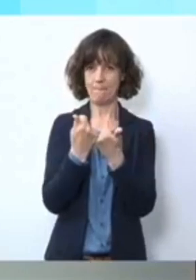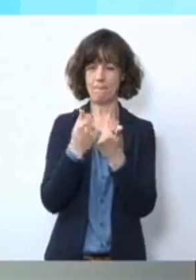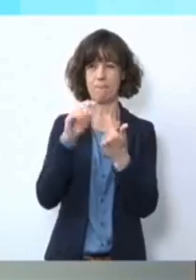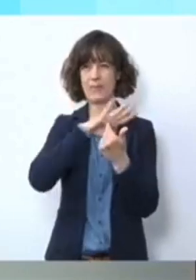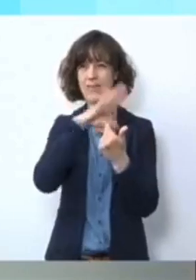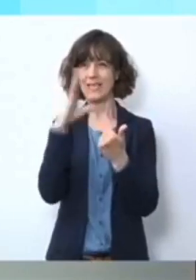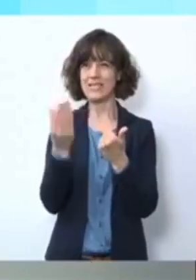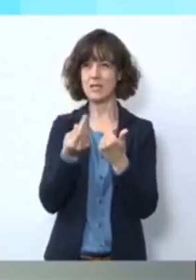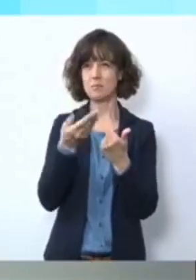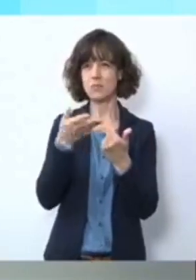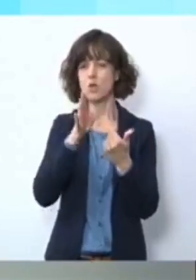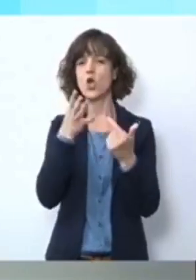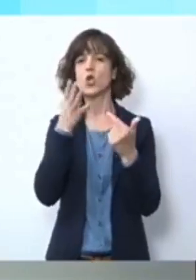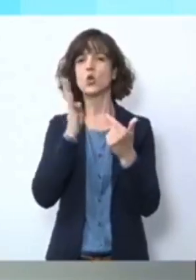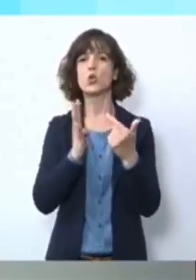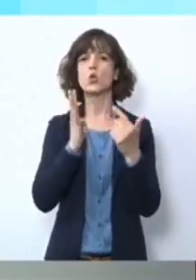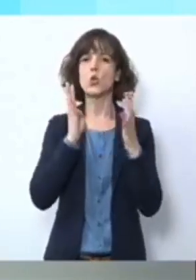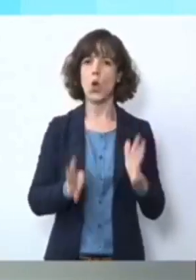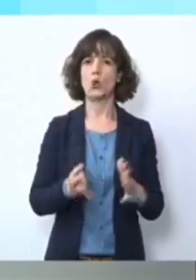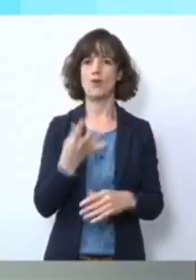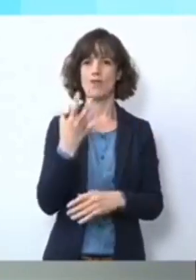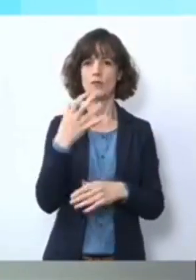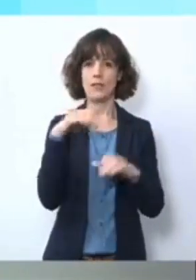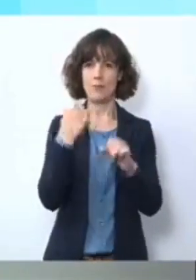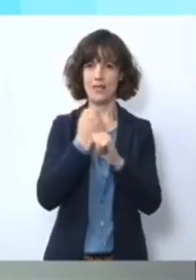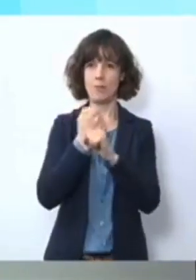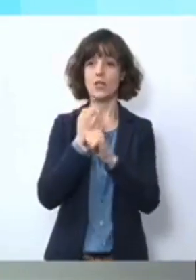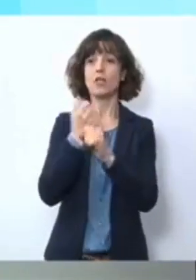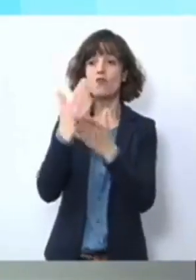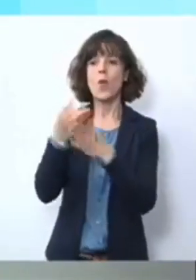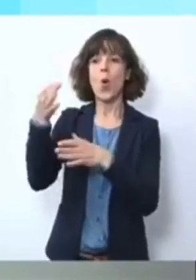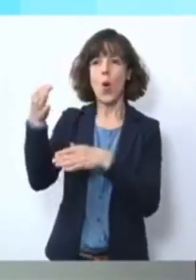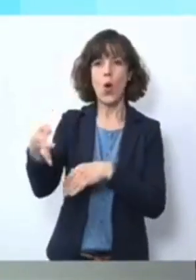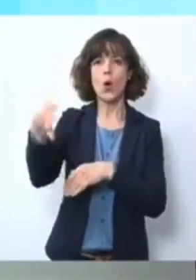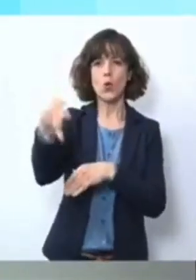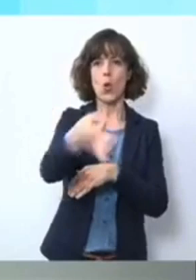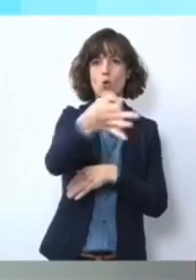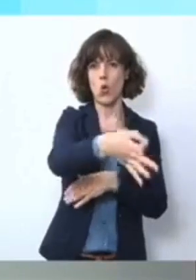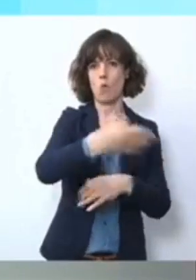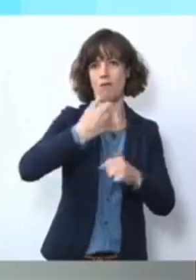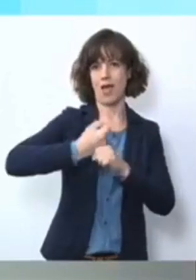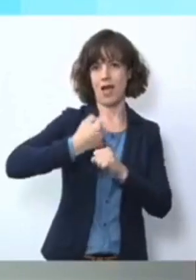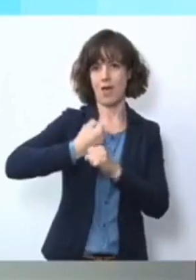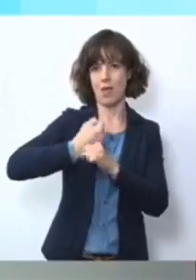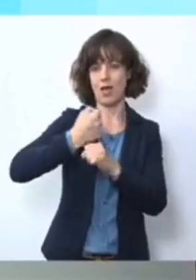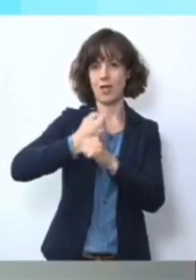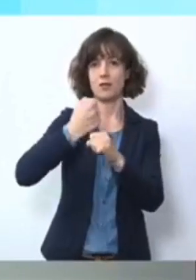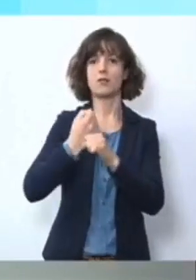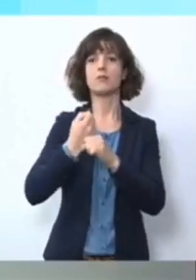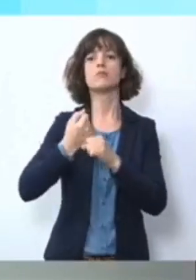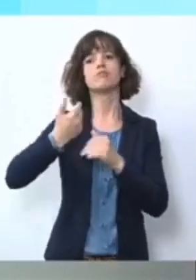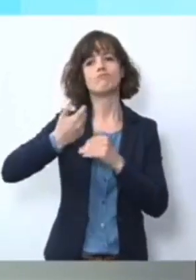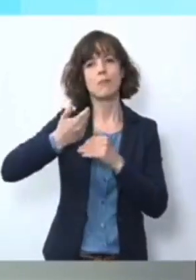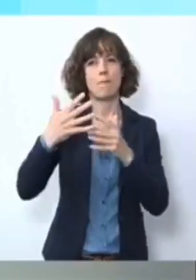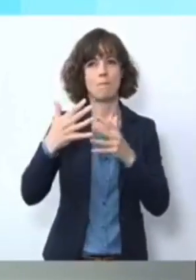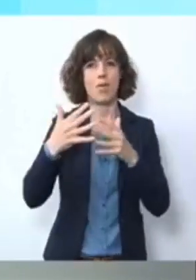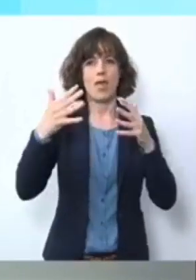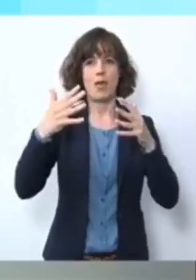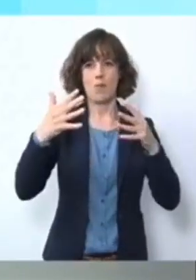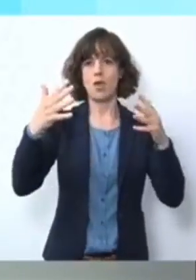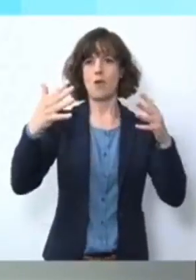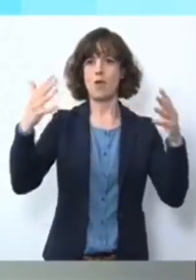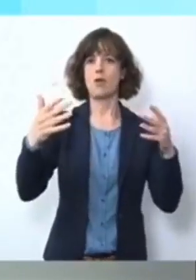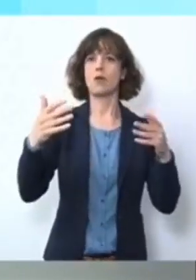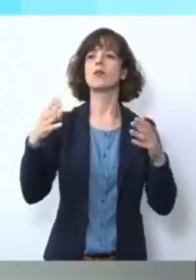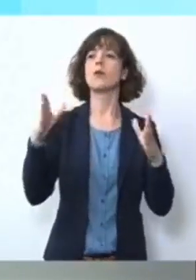ca. 950 Mitarbeiterinnen und Mitarbeiter wirklich vor Ort auch schon im Einsatz. Und es werden täglich mehr, die auch von vor